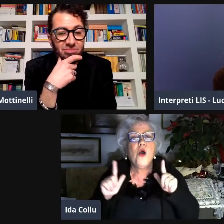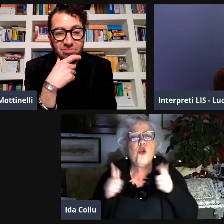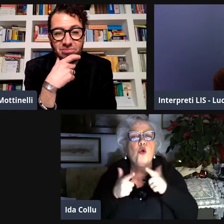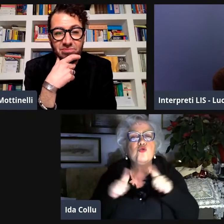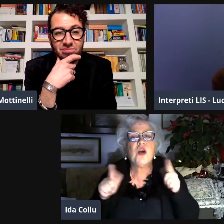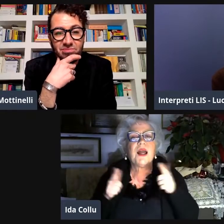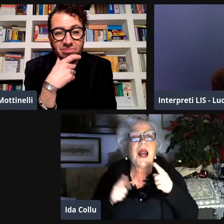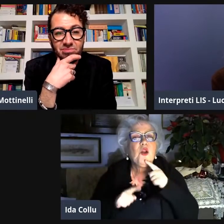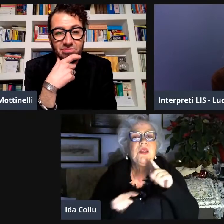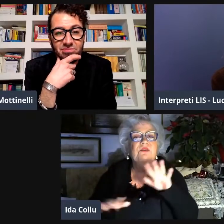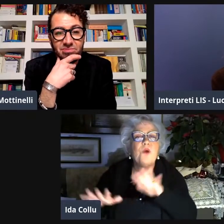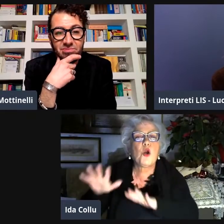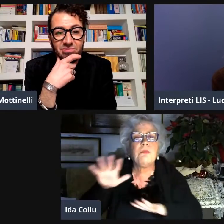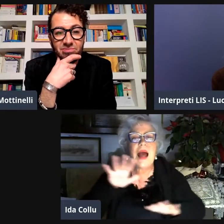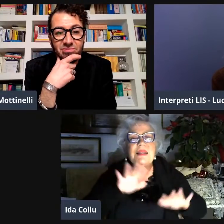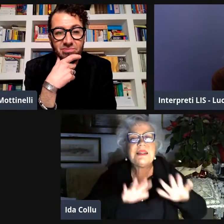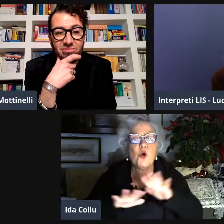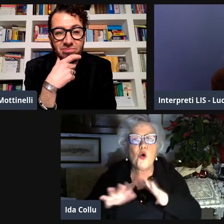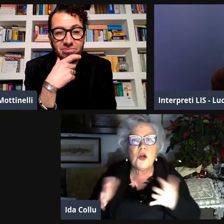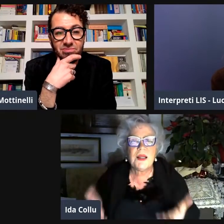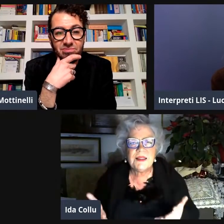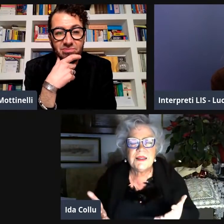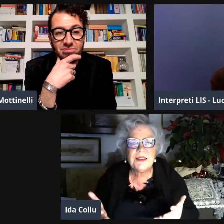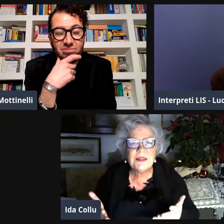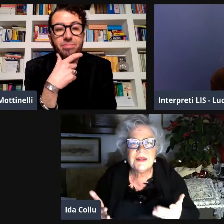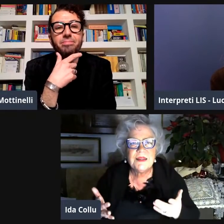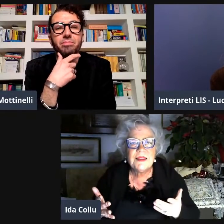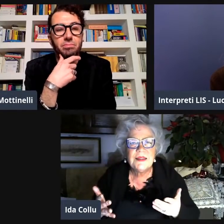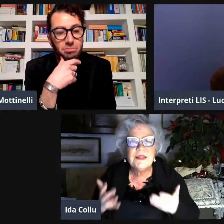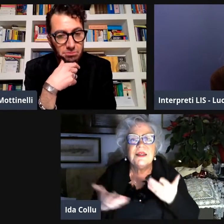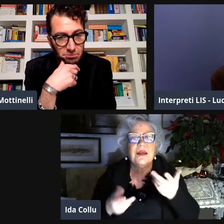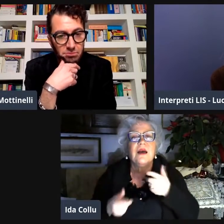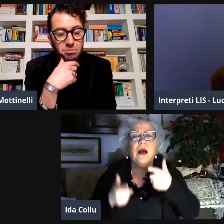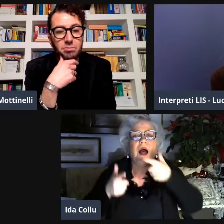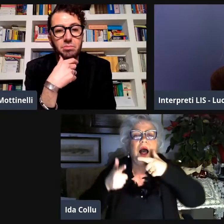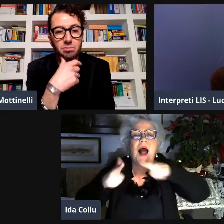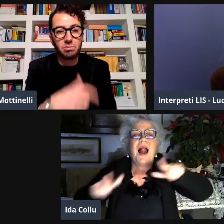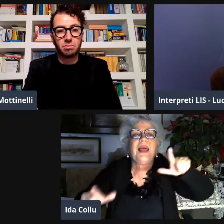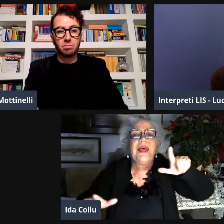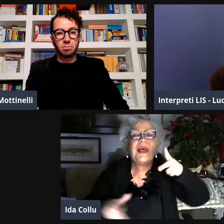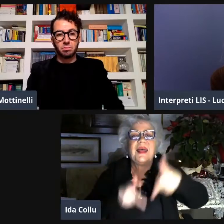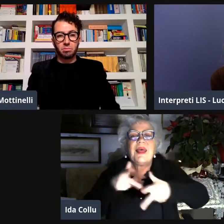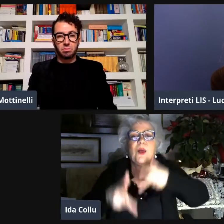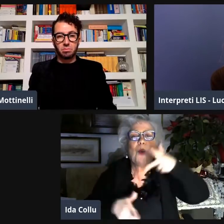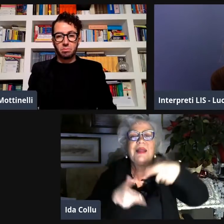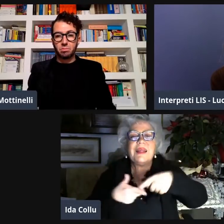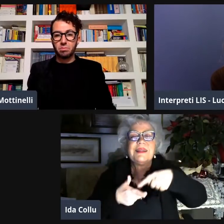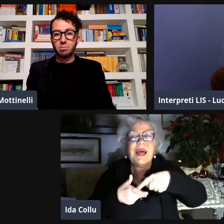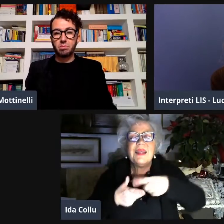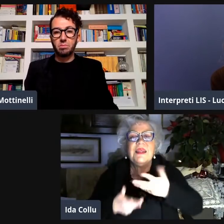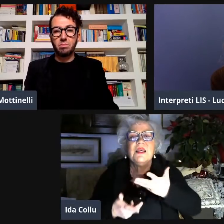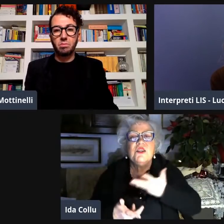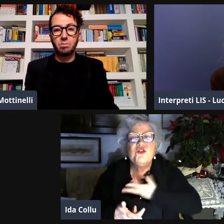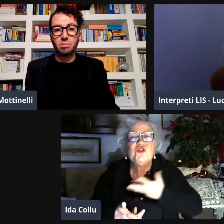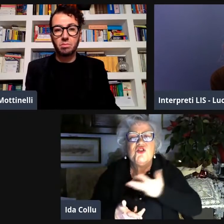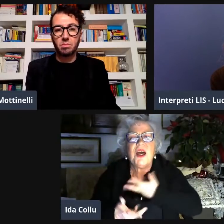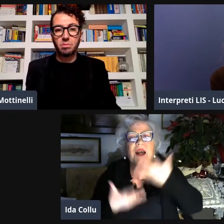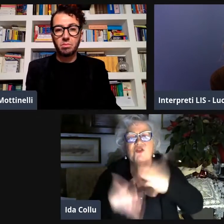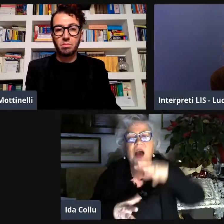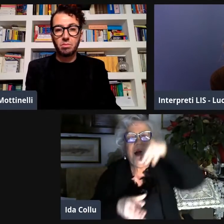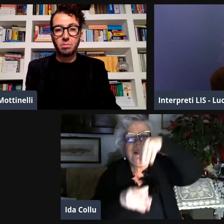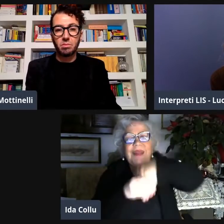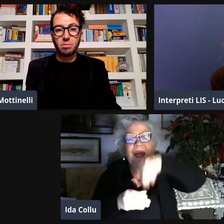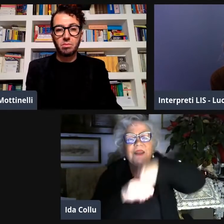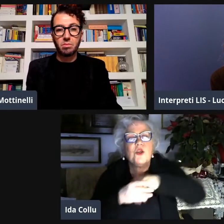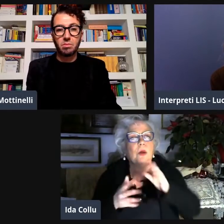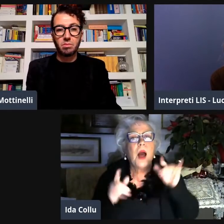c'è stata un'opera di convincimento e non c'erano informazioni il